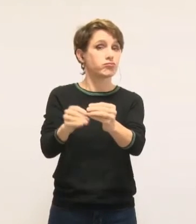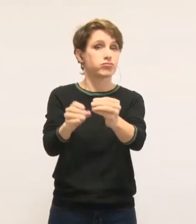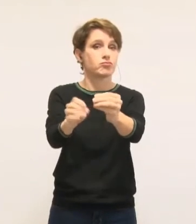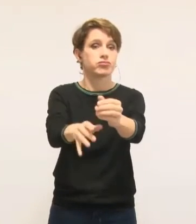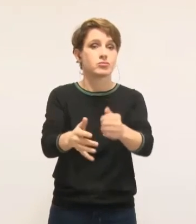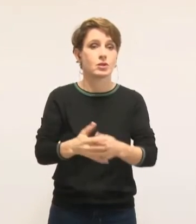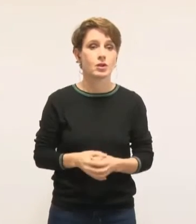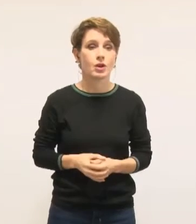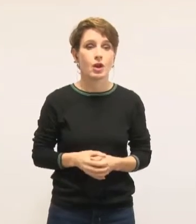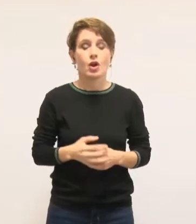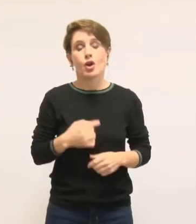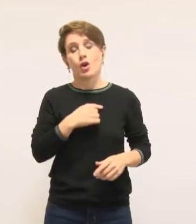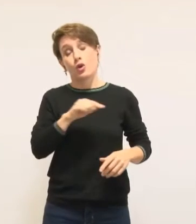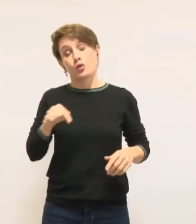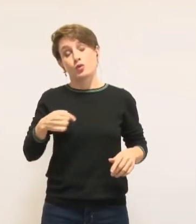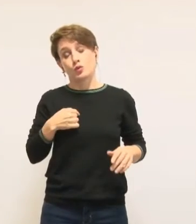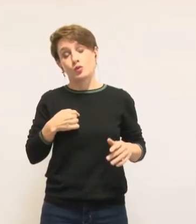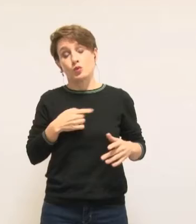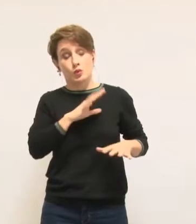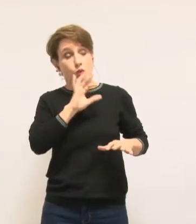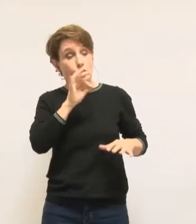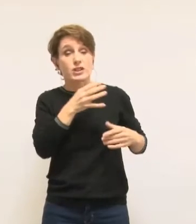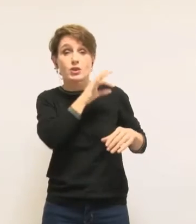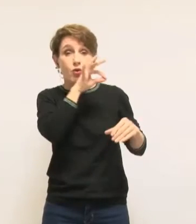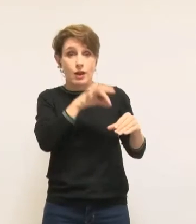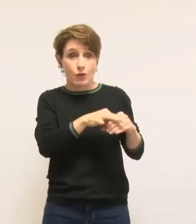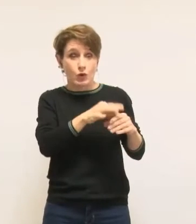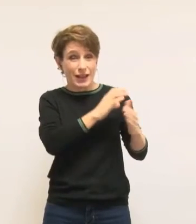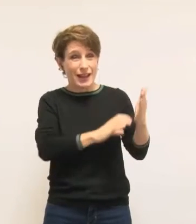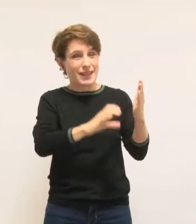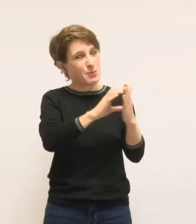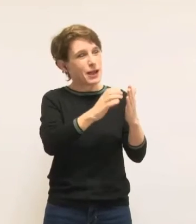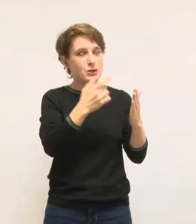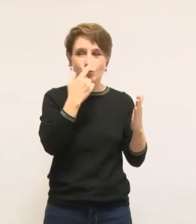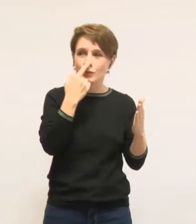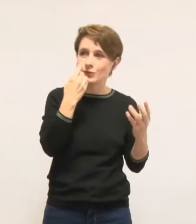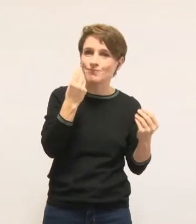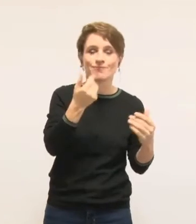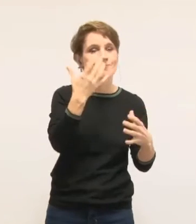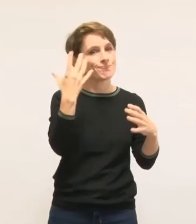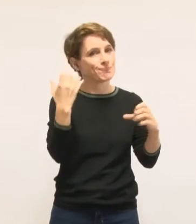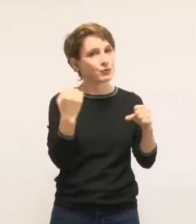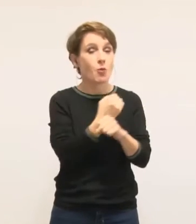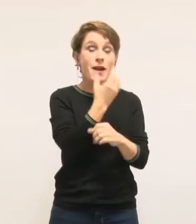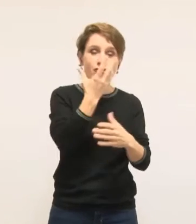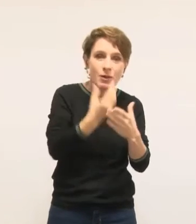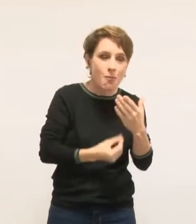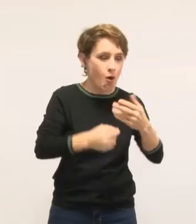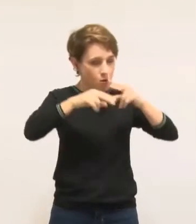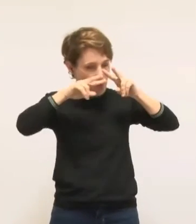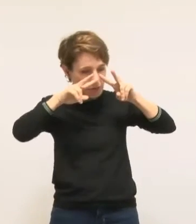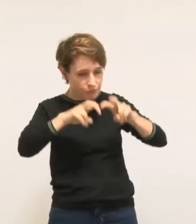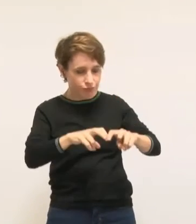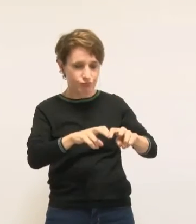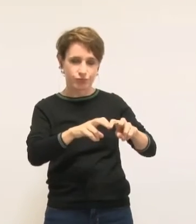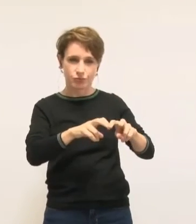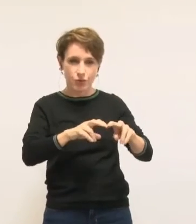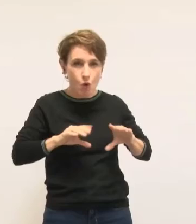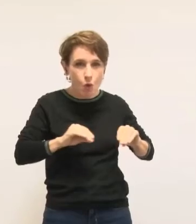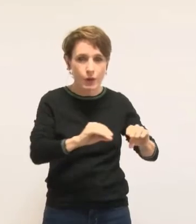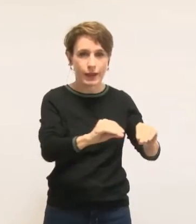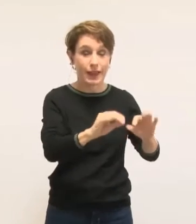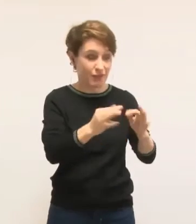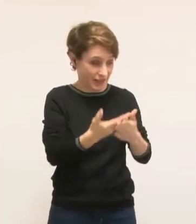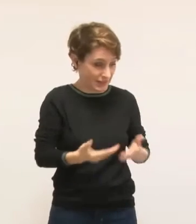Nous aurions aimé que soit joint à cette délibération un véritable état des lieux. Il nous manque aussi, à notre avis, une